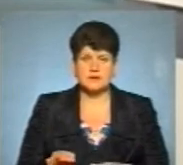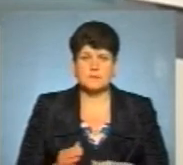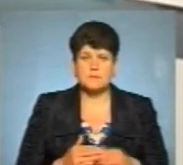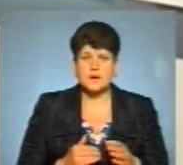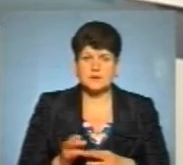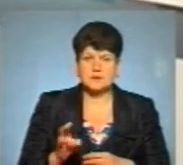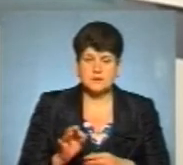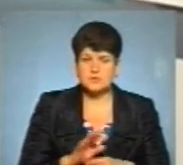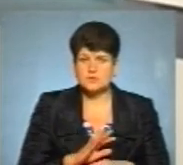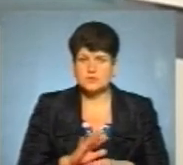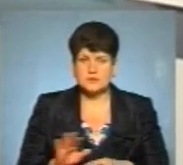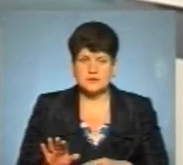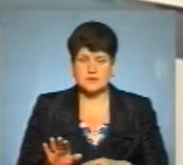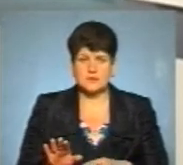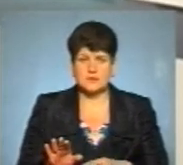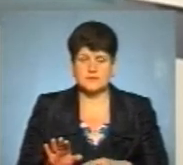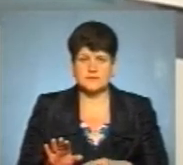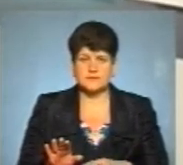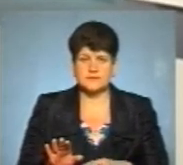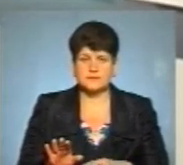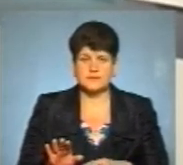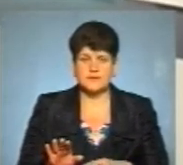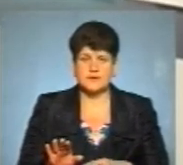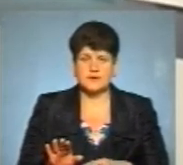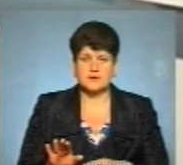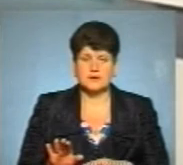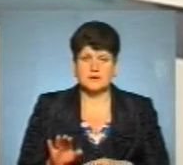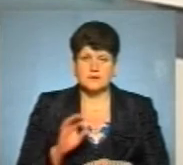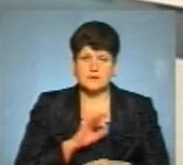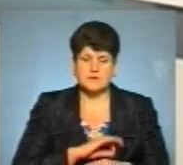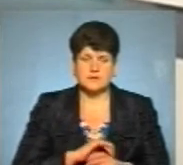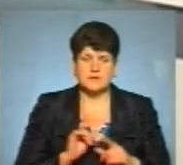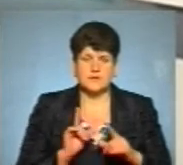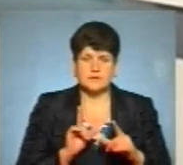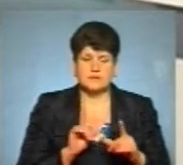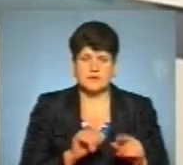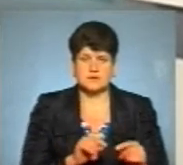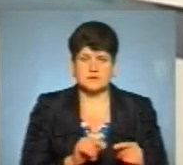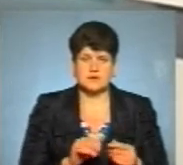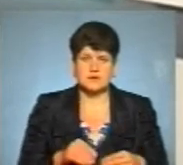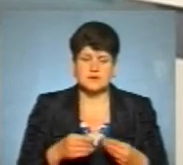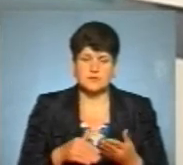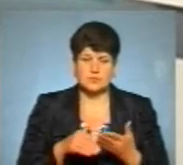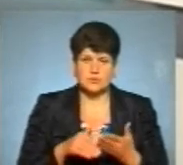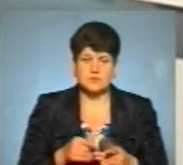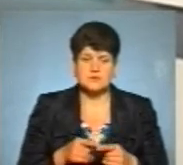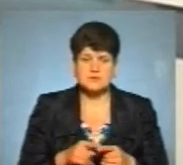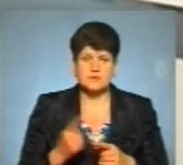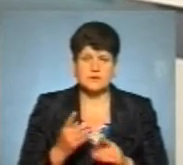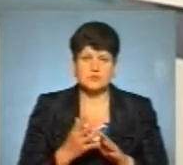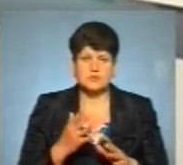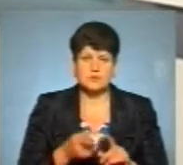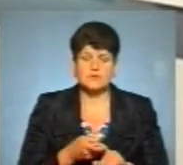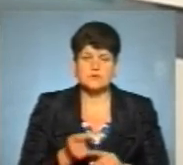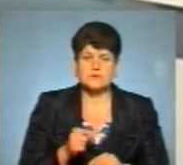практично не задіяні на виїздах і надані невідкладної допомоги. Це, в першу чергу, пов'язано з